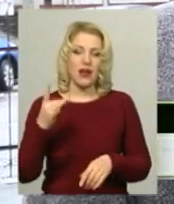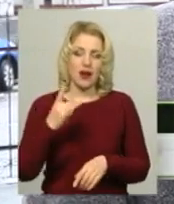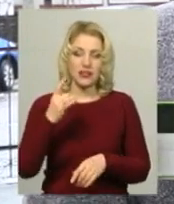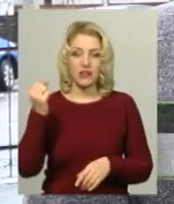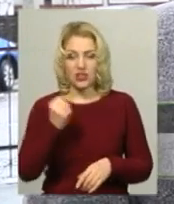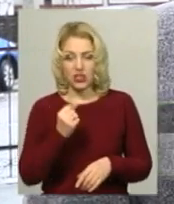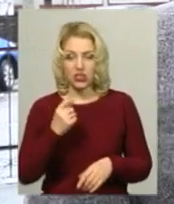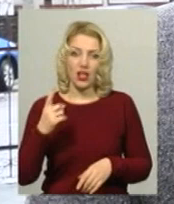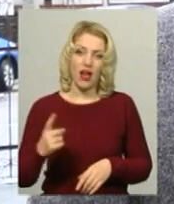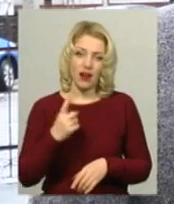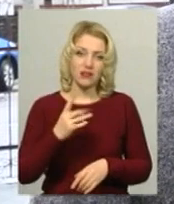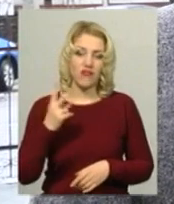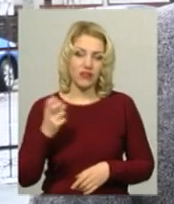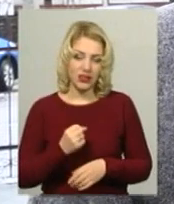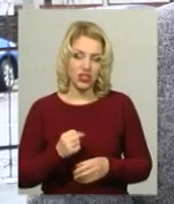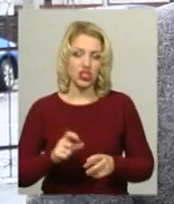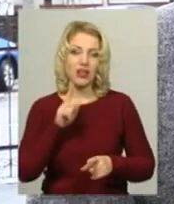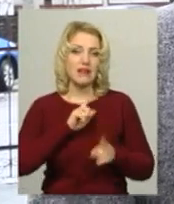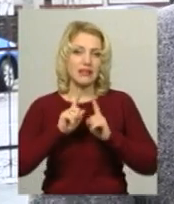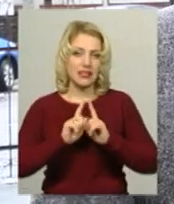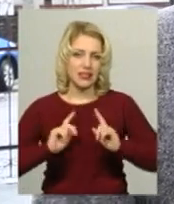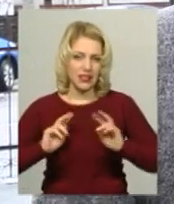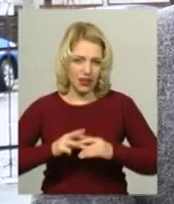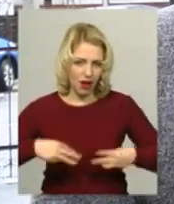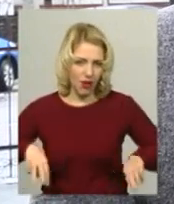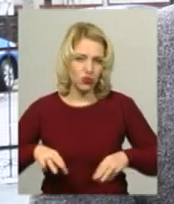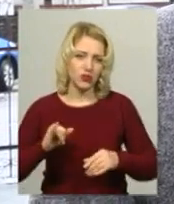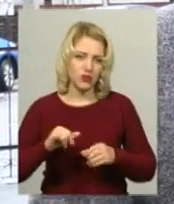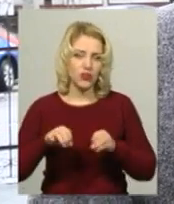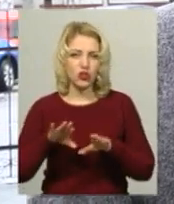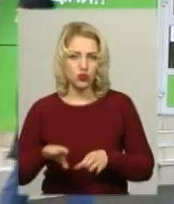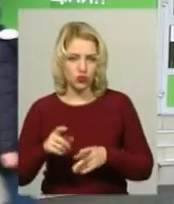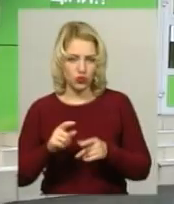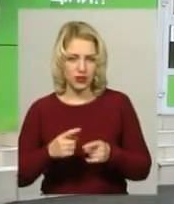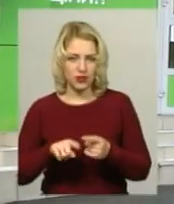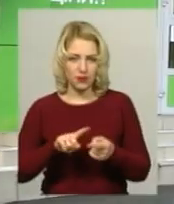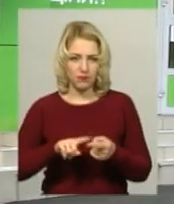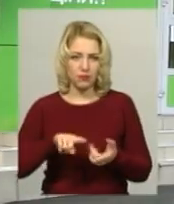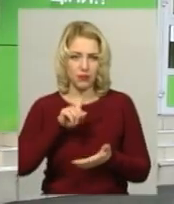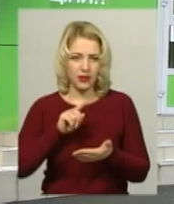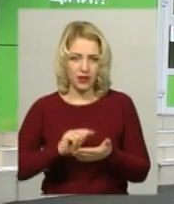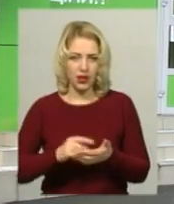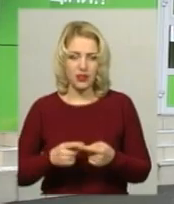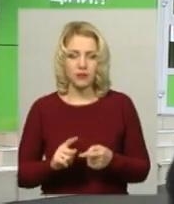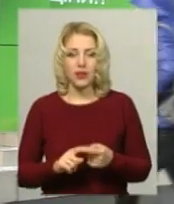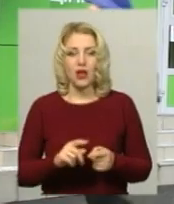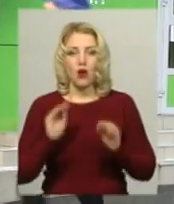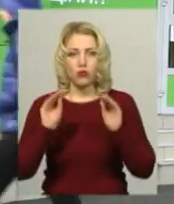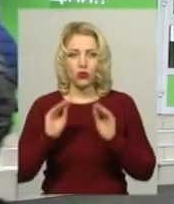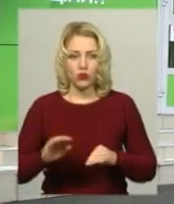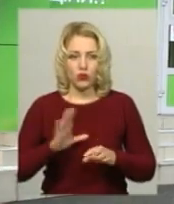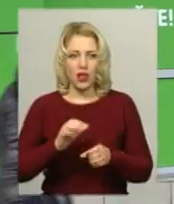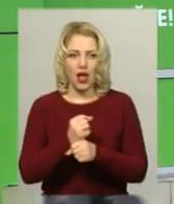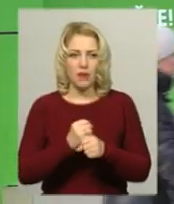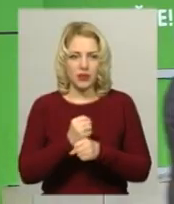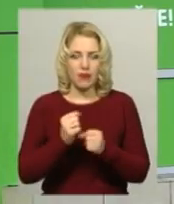розглядають ті документи, які надійшли на оформлення паспортів вивісок. За словами Олександра Чорнієвича, протоколи, зокрема, склали на аптеку